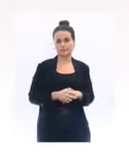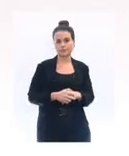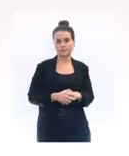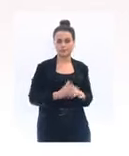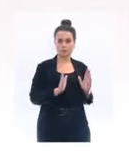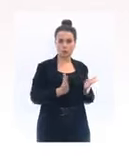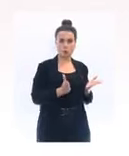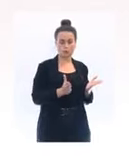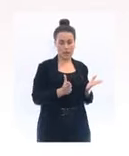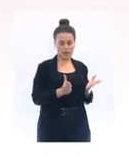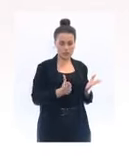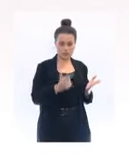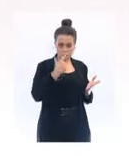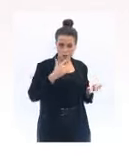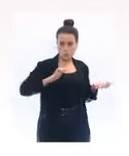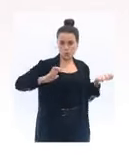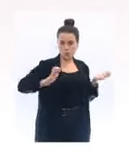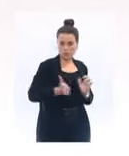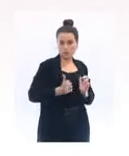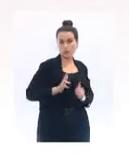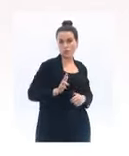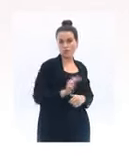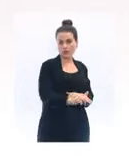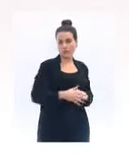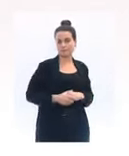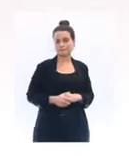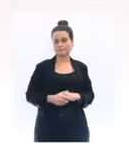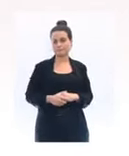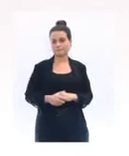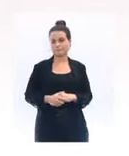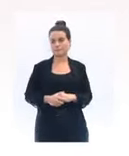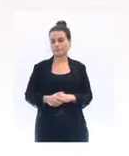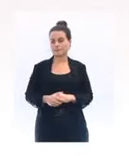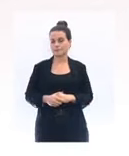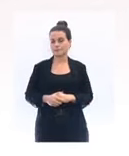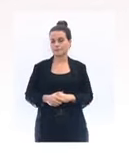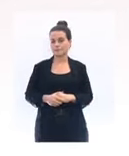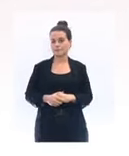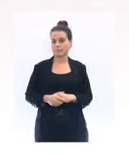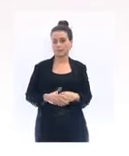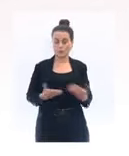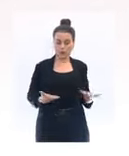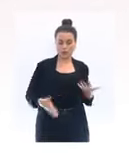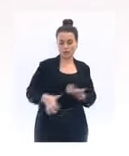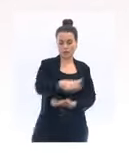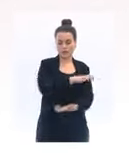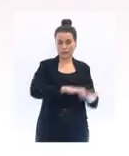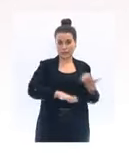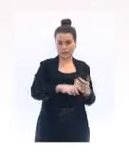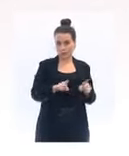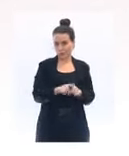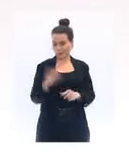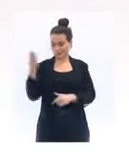être mis à rude épreuve. Dans la gestion de cette crise, comme de toutes les autres crises qui nous frappent,